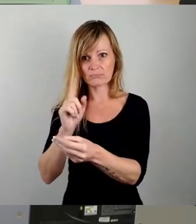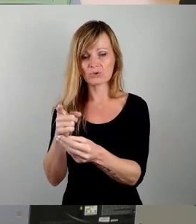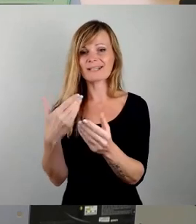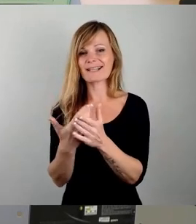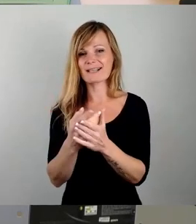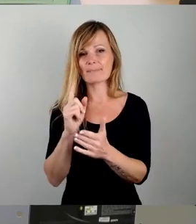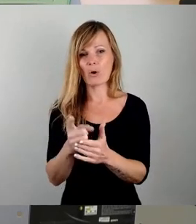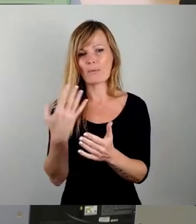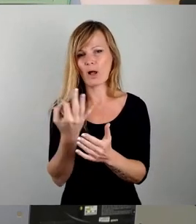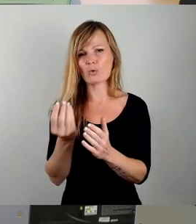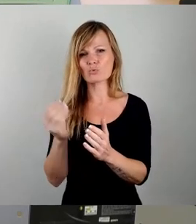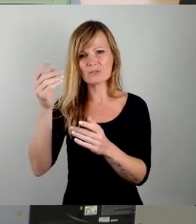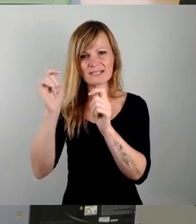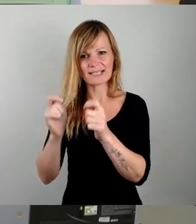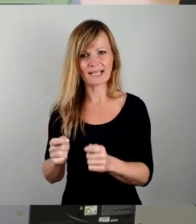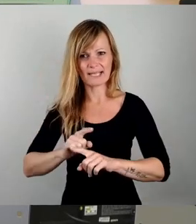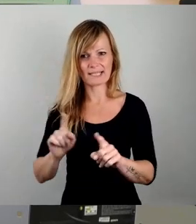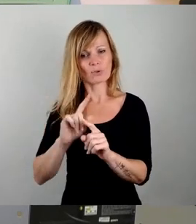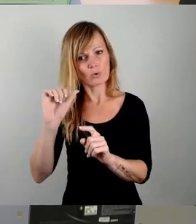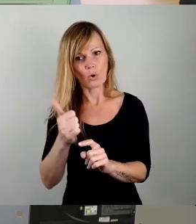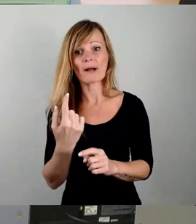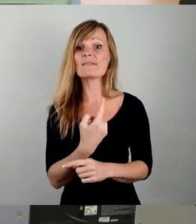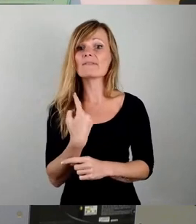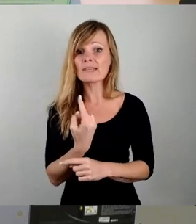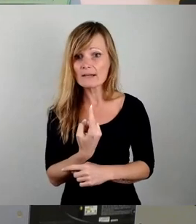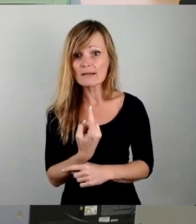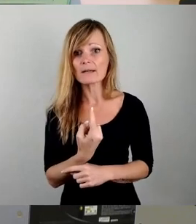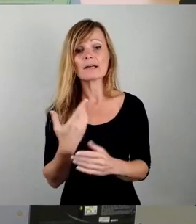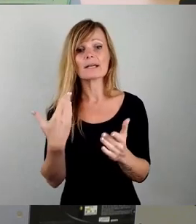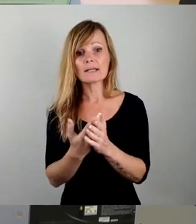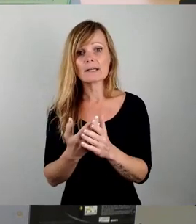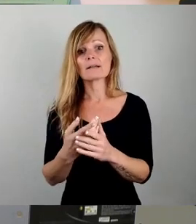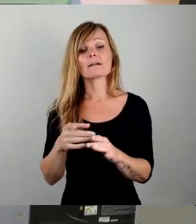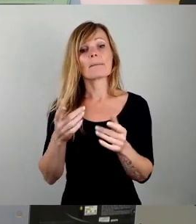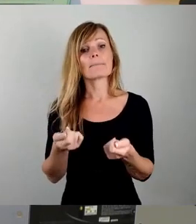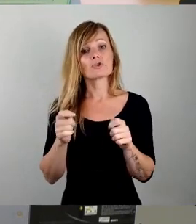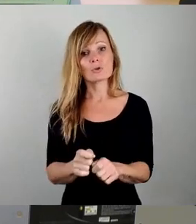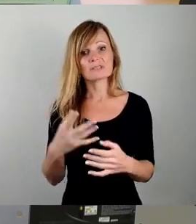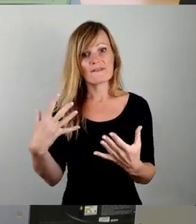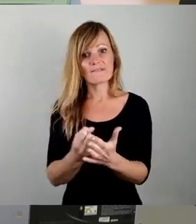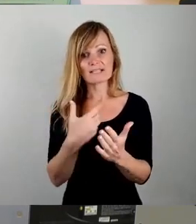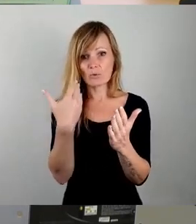irgendwelcher Zusatzanträge nicht. Noch einmal, wir stellen die federführende Beschlussfassung zur Abstimmung.